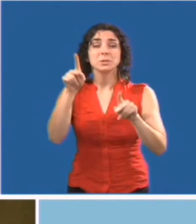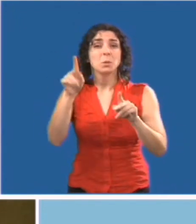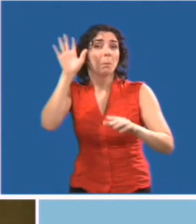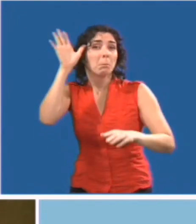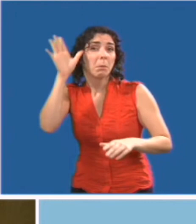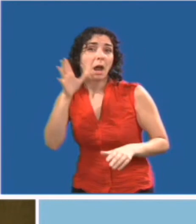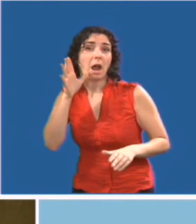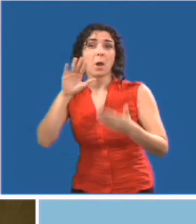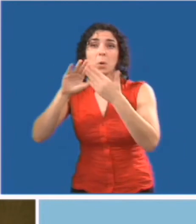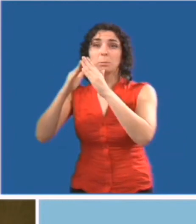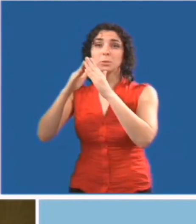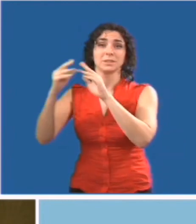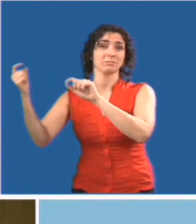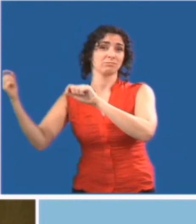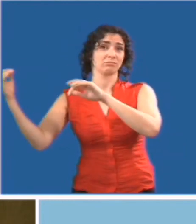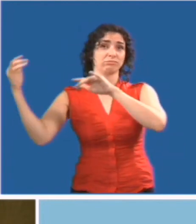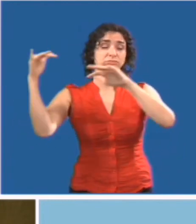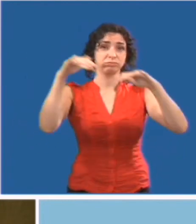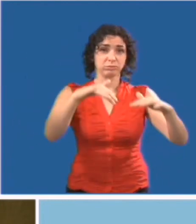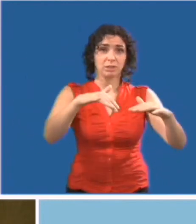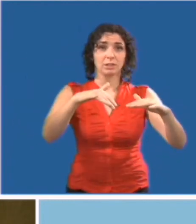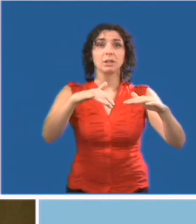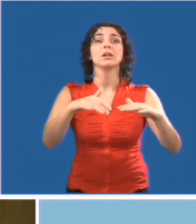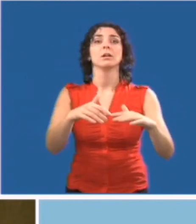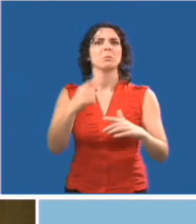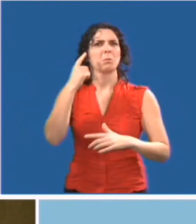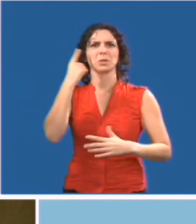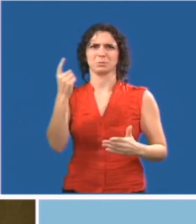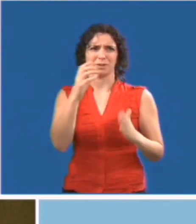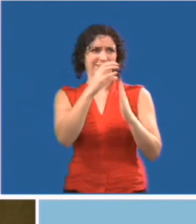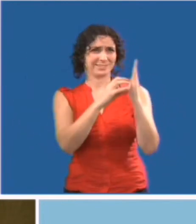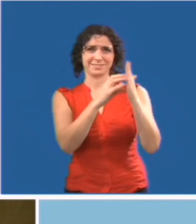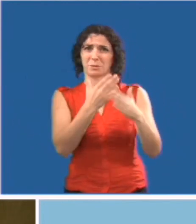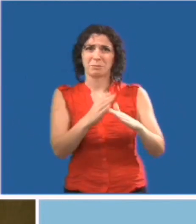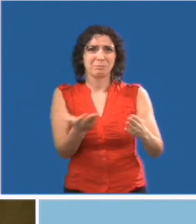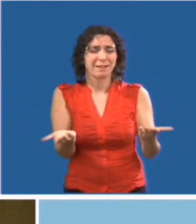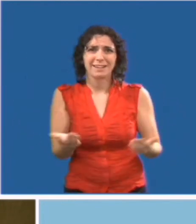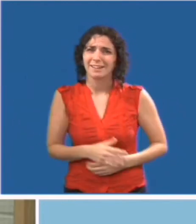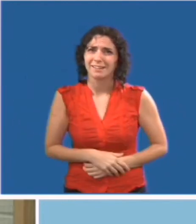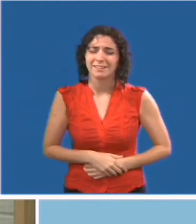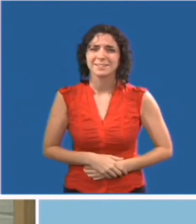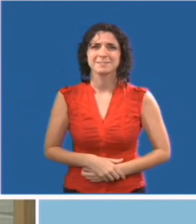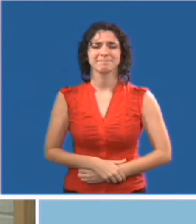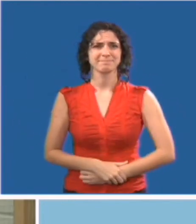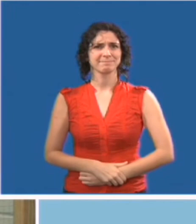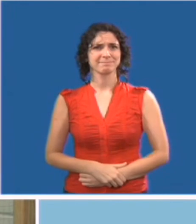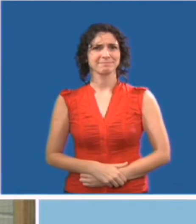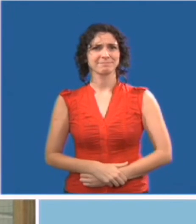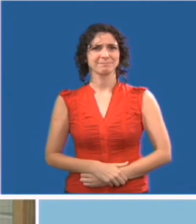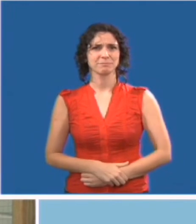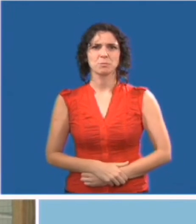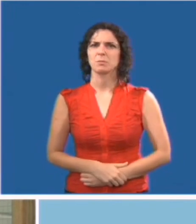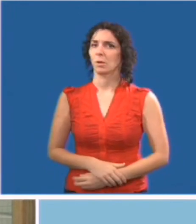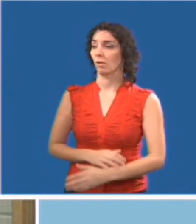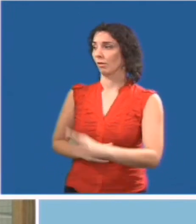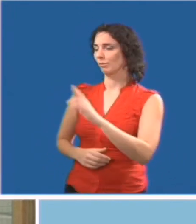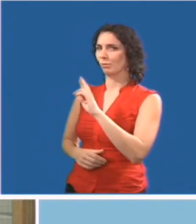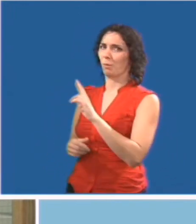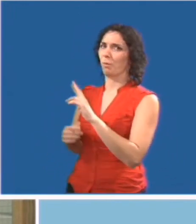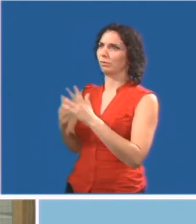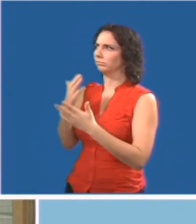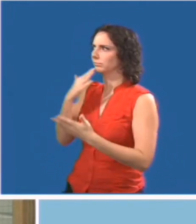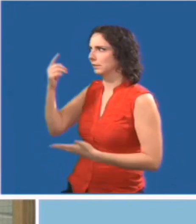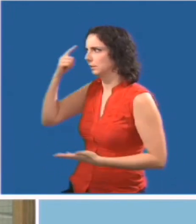'autres personnes de la communauté pour l'occasion. Je ne pense pas que l'ascenseur soit réparé à temps. Merci d'y avoir pensé Rose.